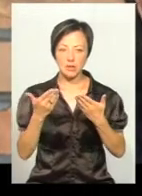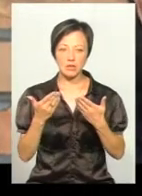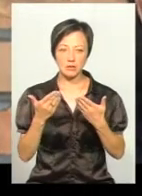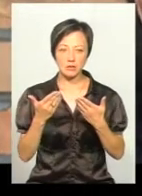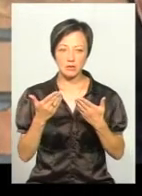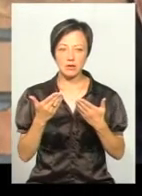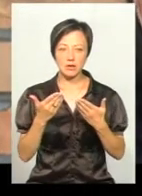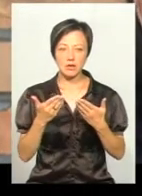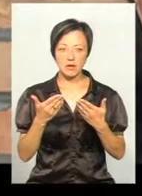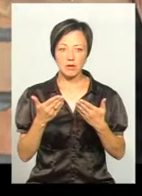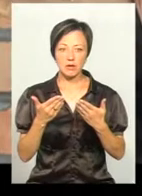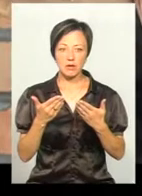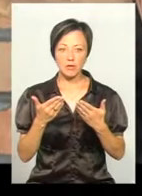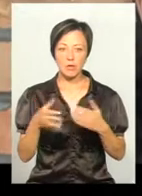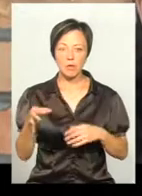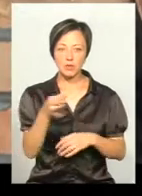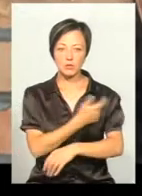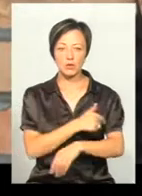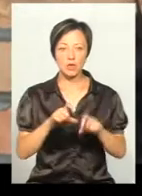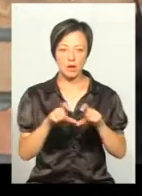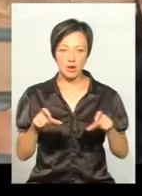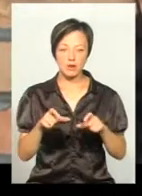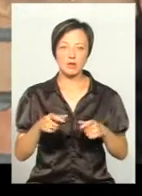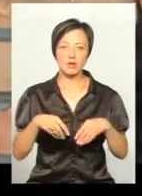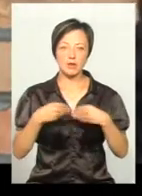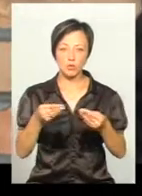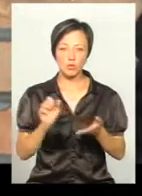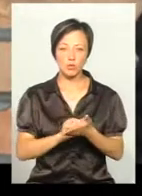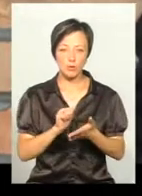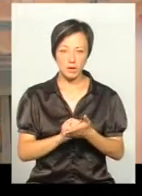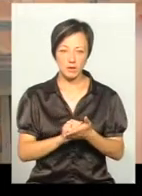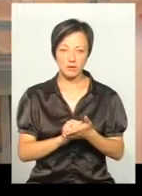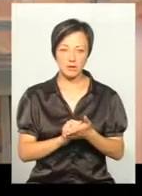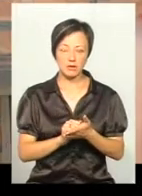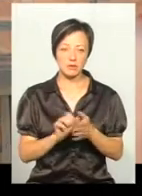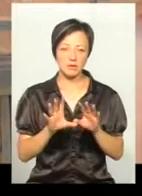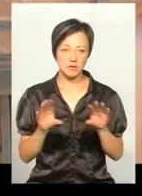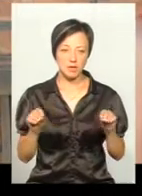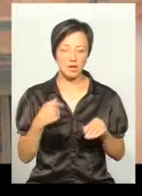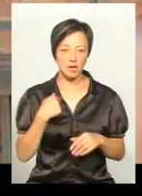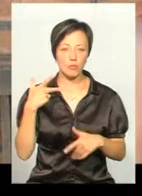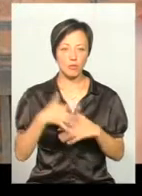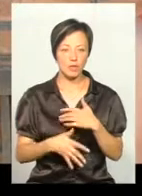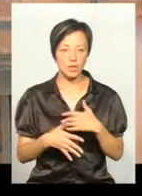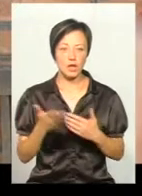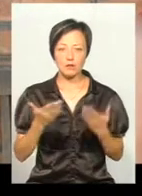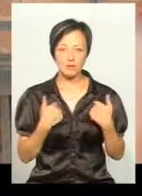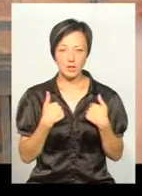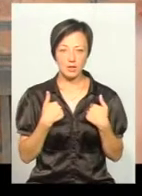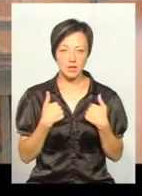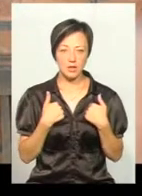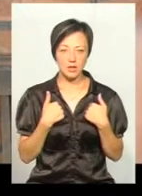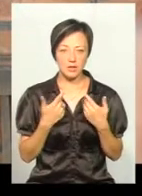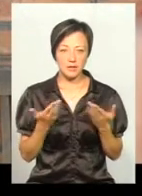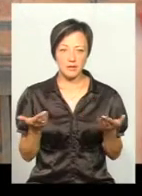туди, в лікарню на автек, нехай вам пишуть нову бумагу і видають. Я так поняла, що, якщо мені нещасних